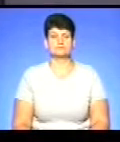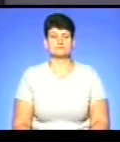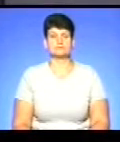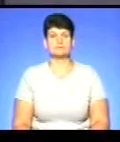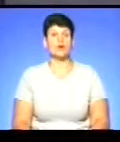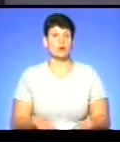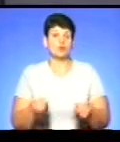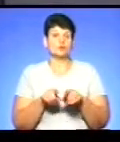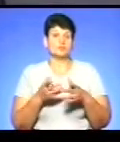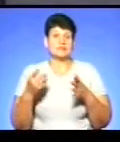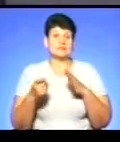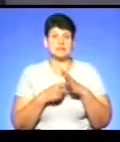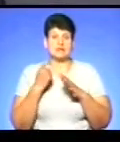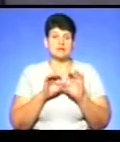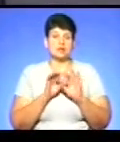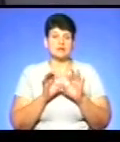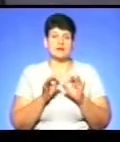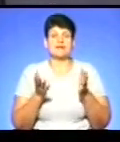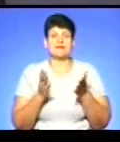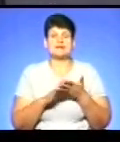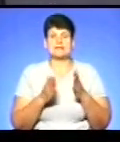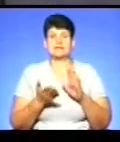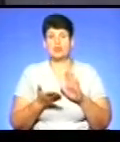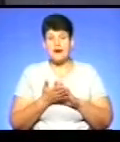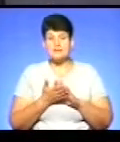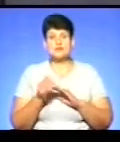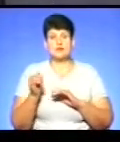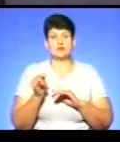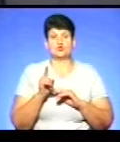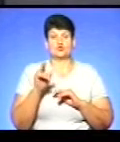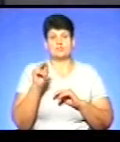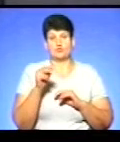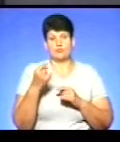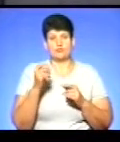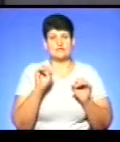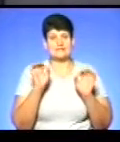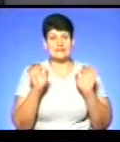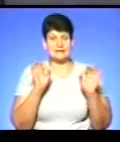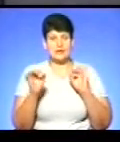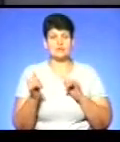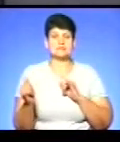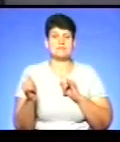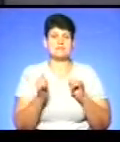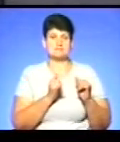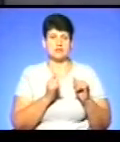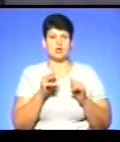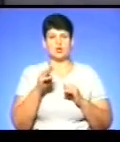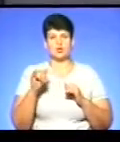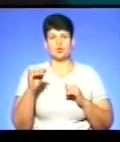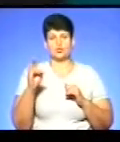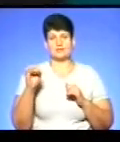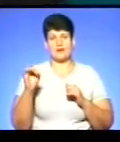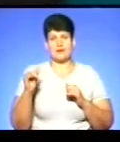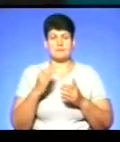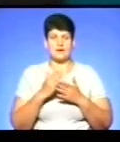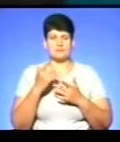Отож, ми дізналися з коментаря, безпосередньо, яка ситуація і щодо цифрового сигналу, а також забезпечення тюнерами. Маємо